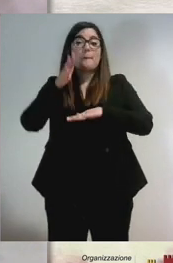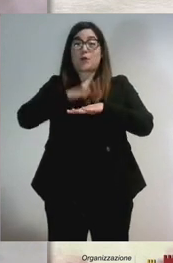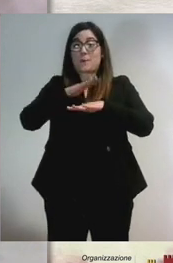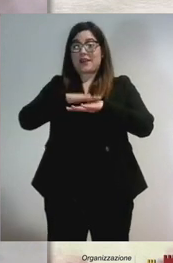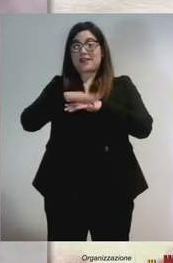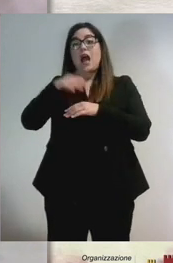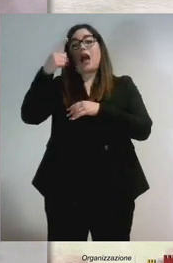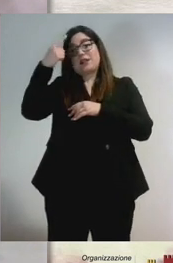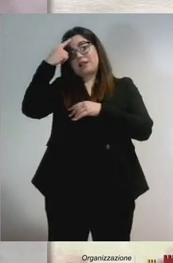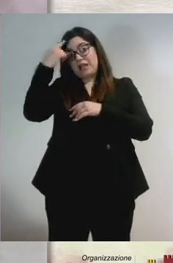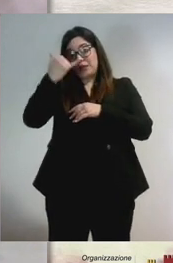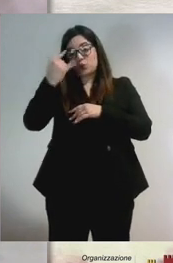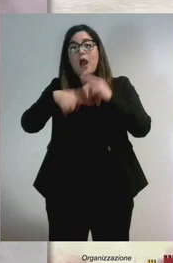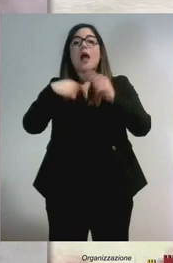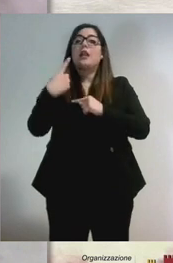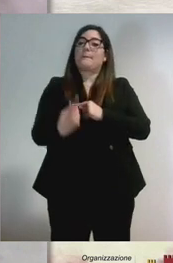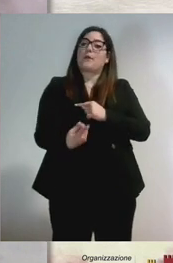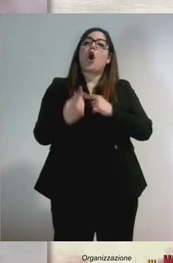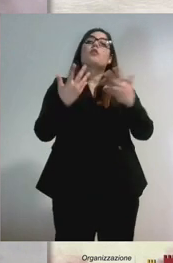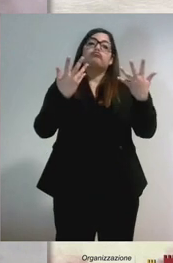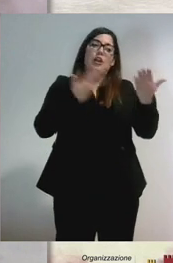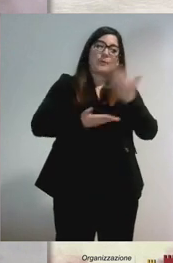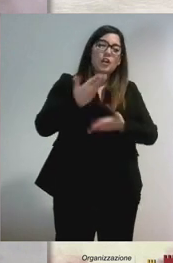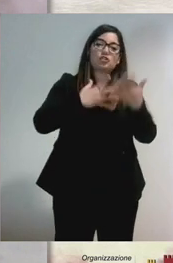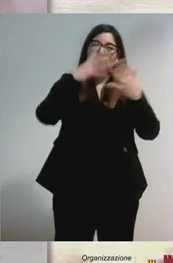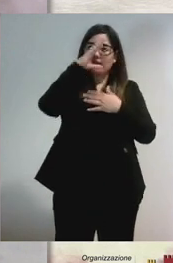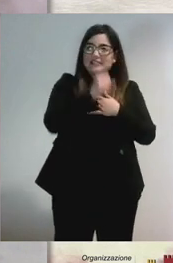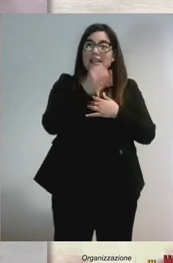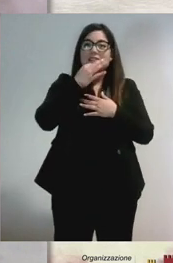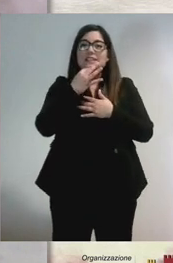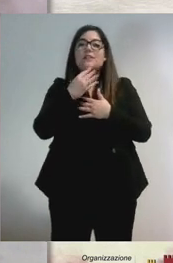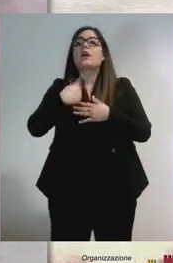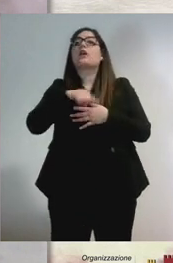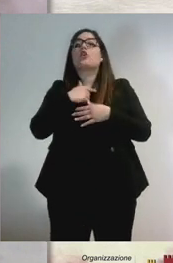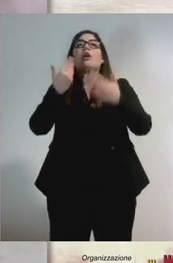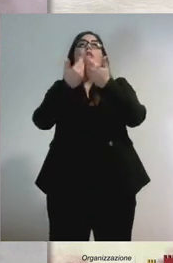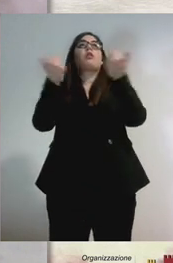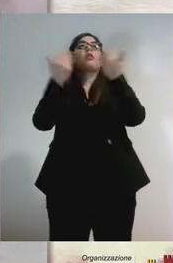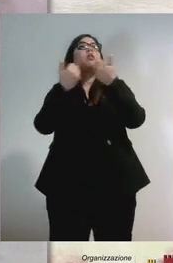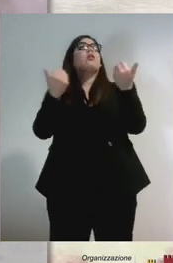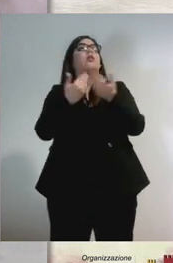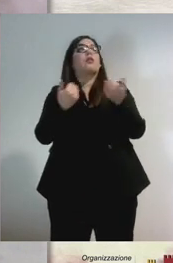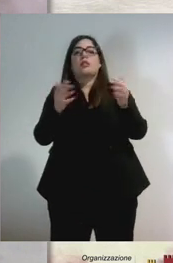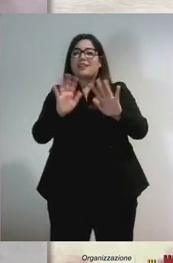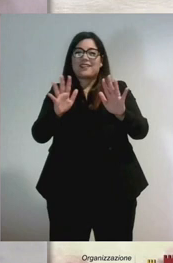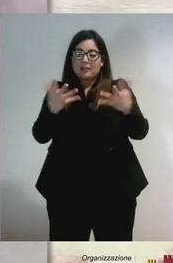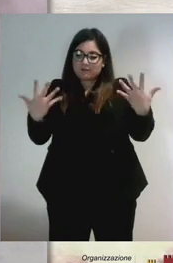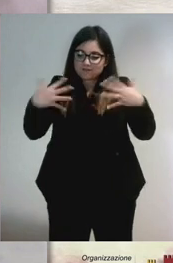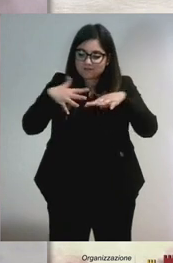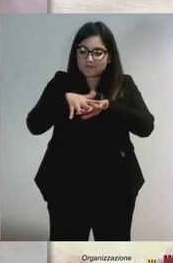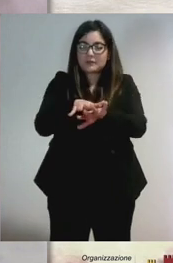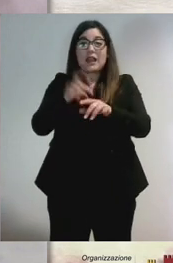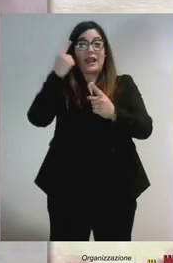con l'università. E così in questa visione noi trasformiamo le idee in dei progetti, trastiamo delle case